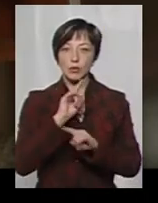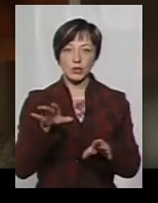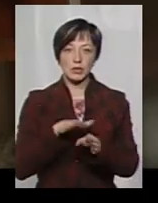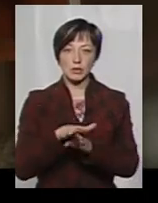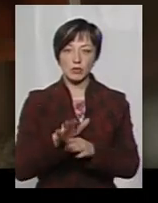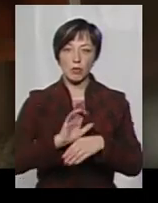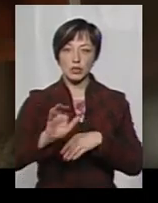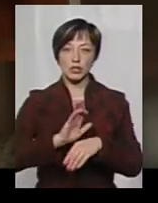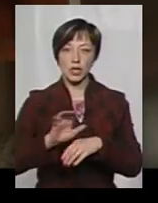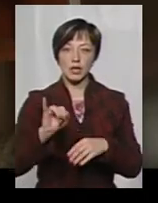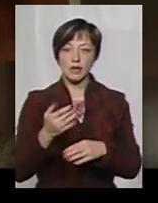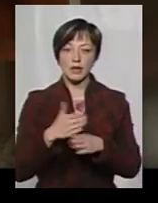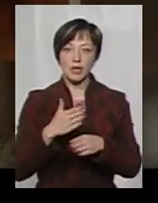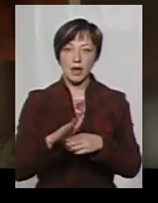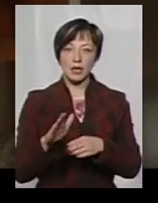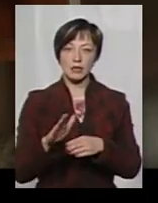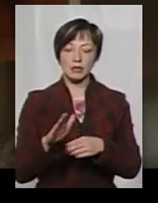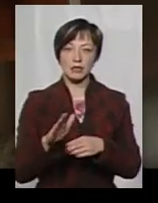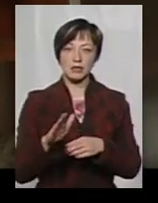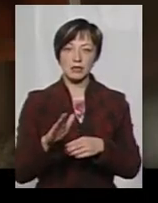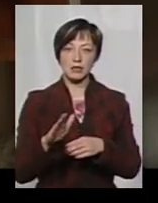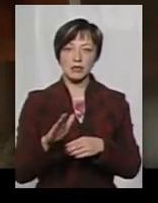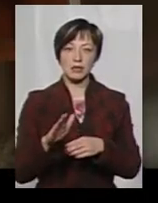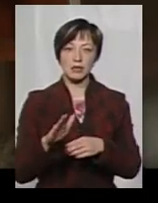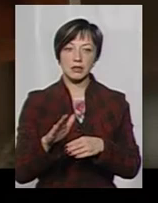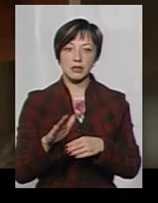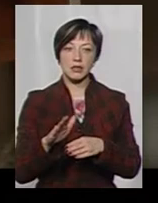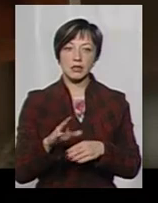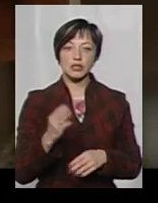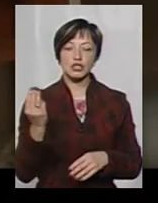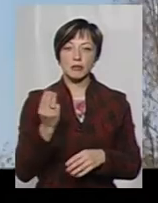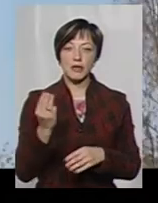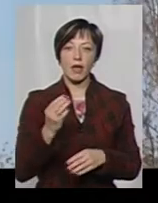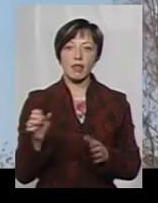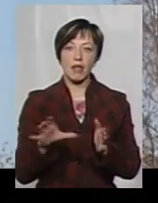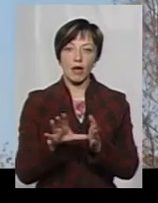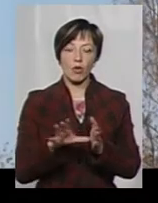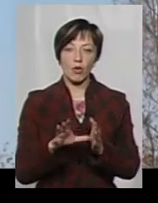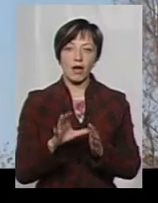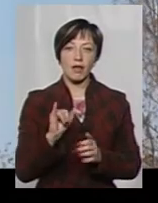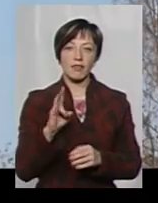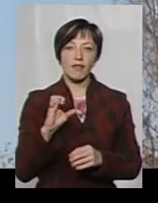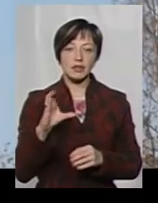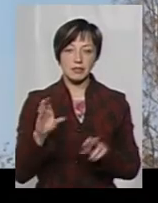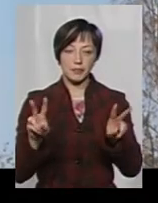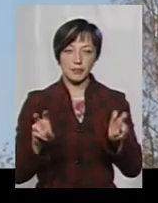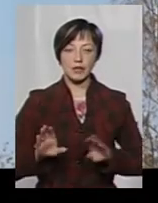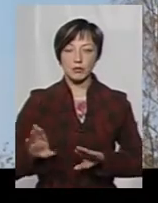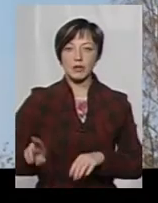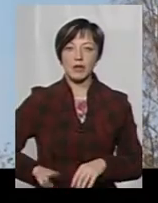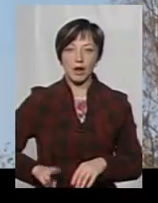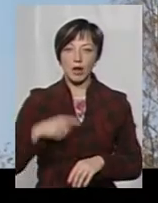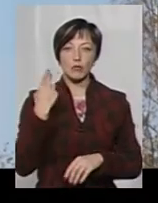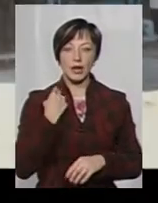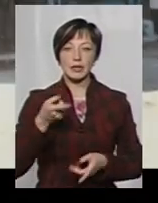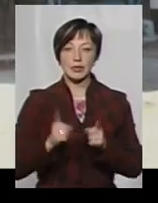здійснювати постачання і виділяти номінацію для ТОВ «Шепетівка Енергоінвест». Заступниця директора «Шепетівка Енергоінвест» каже,